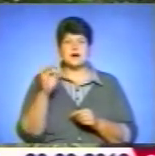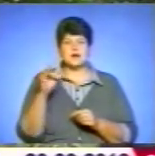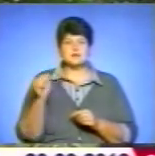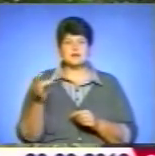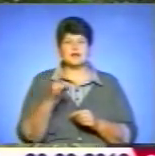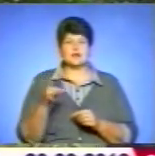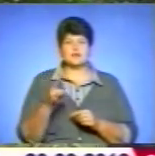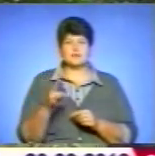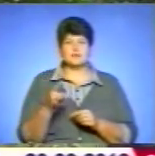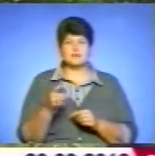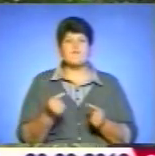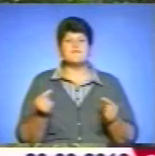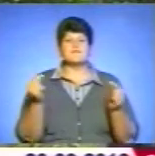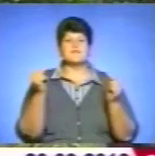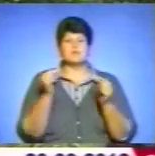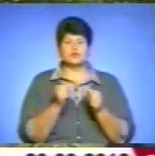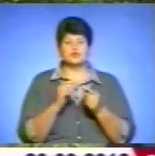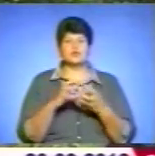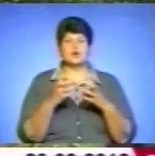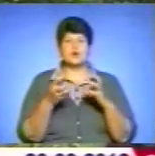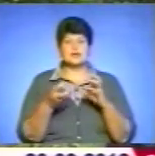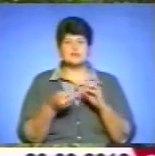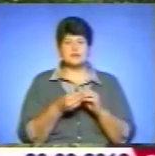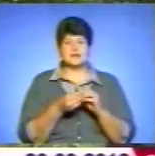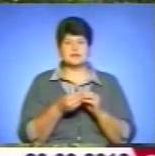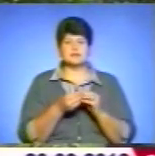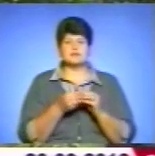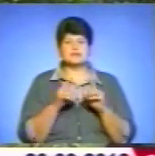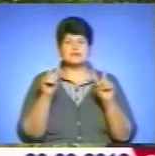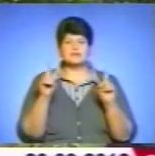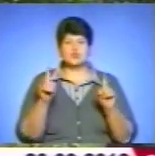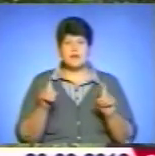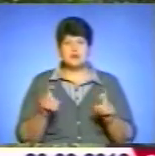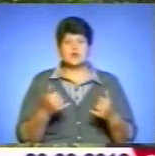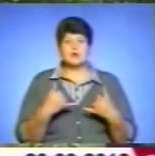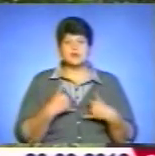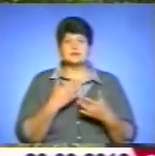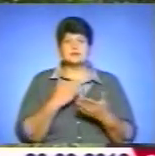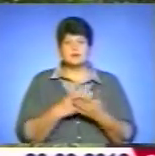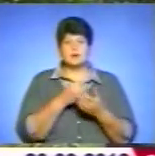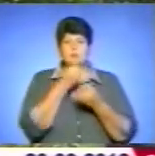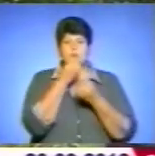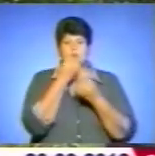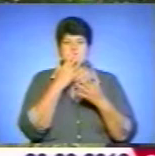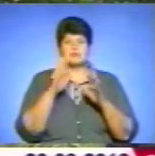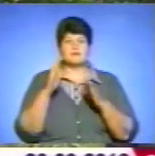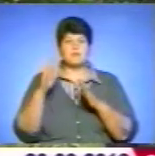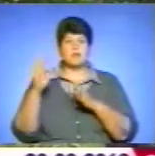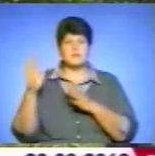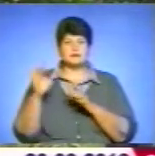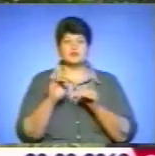Відповідно до результатів тестування, в нас є і позитивні моменти